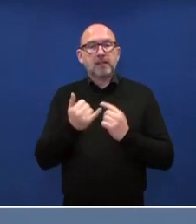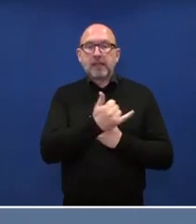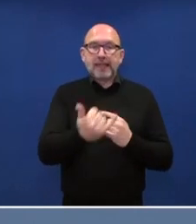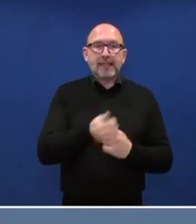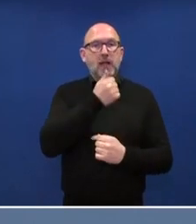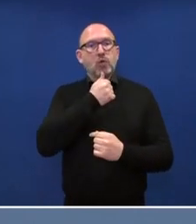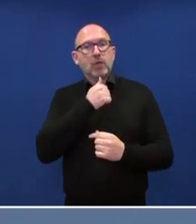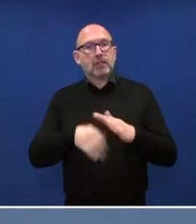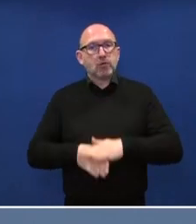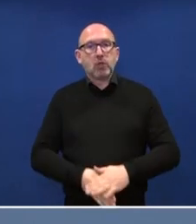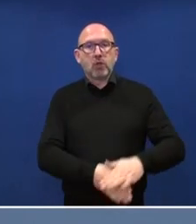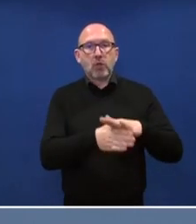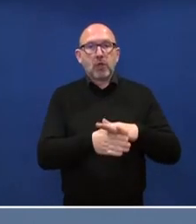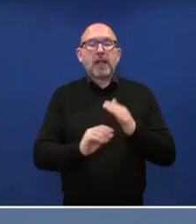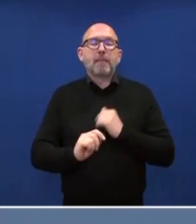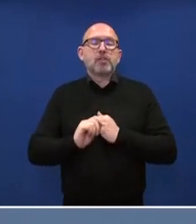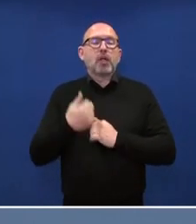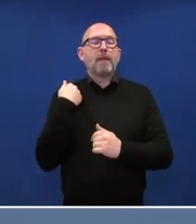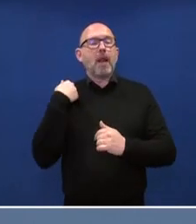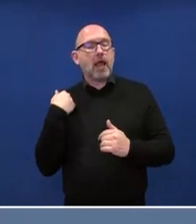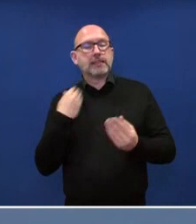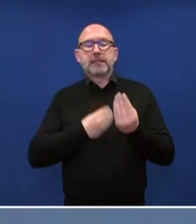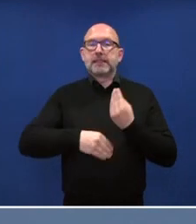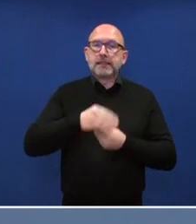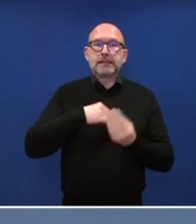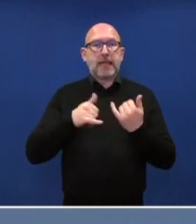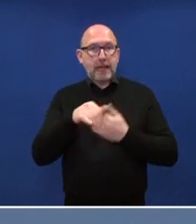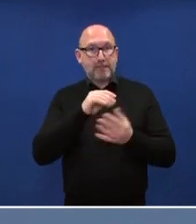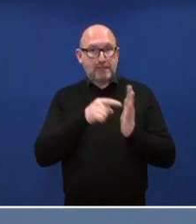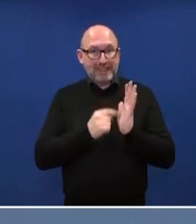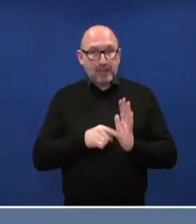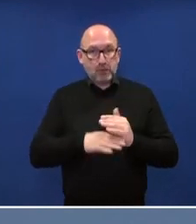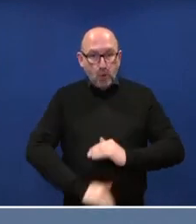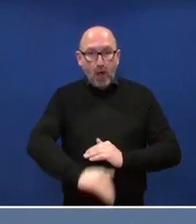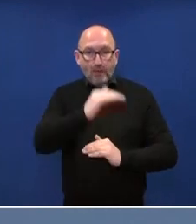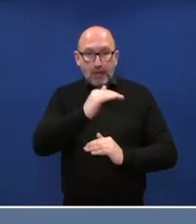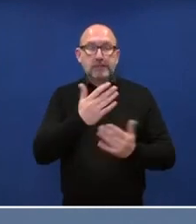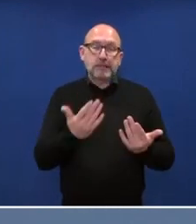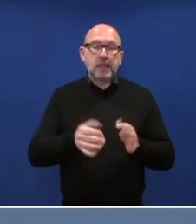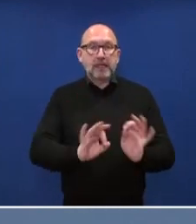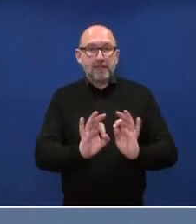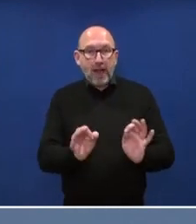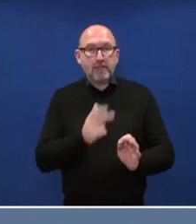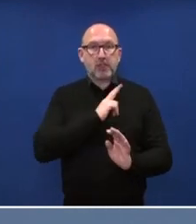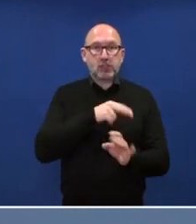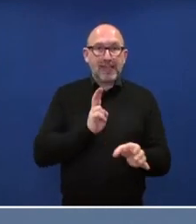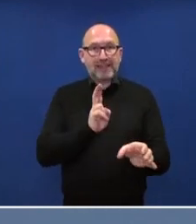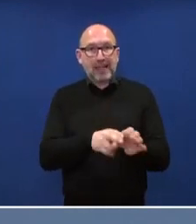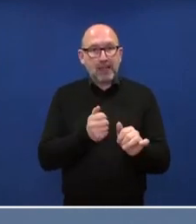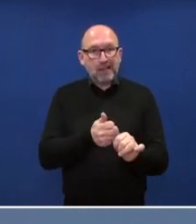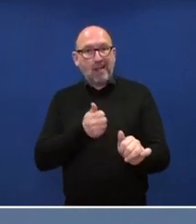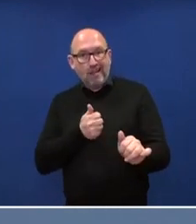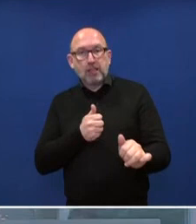Jugendlichen zu unterstützen, die unter besonders belasteten Lebensbedingungen aufwachsen und so Gefahr laufen, von der sozialen Teilhabe